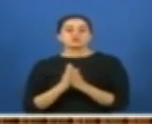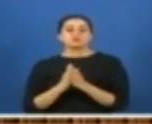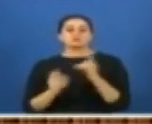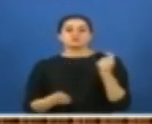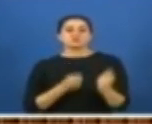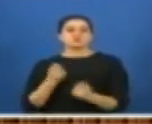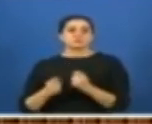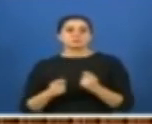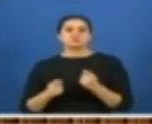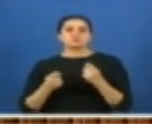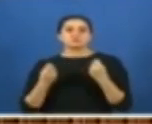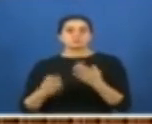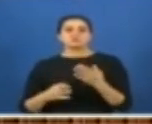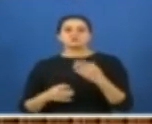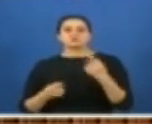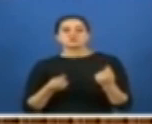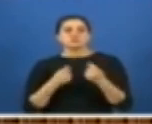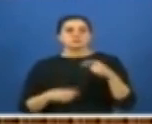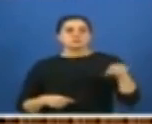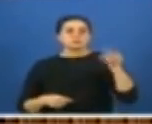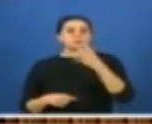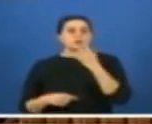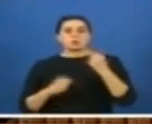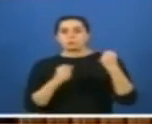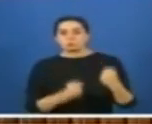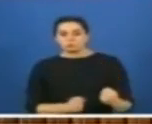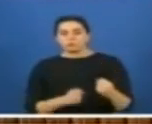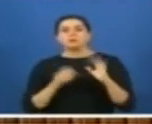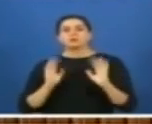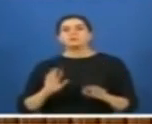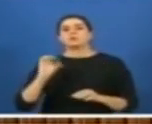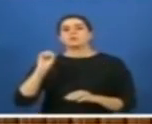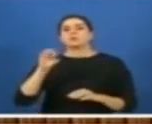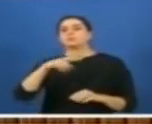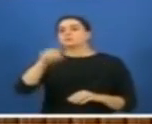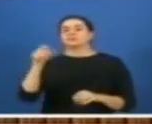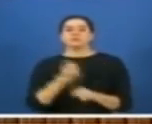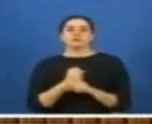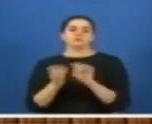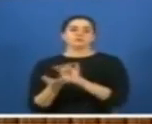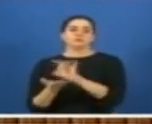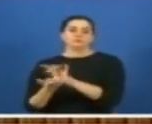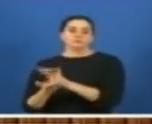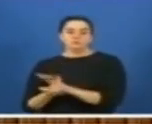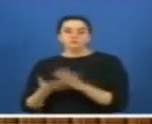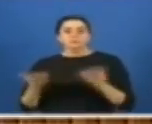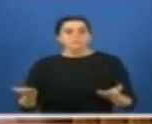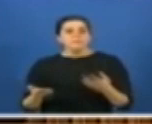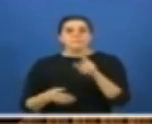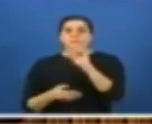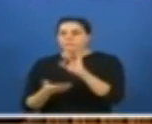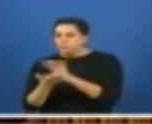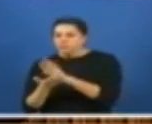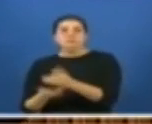hazırlanmasını sağlayan bürokratlar, kadrolarında oturuyorlar. Ama öğretmenleri görevden alıyorsunuz. Ya alacaksan